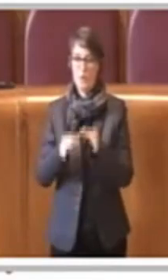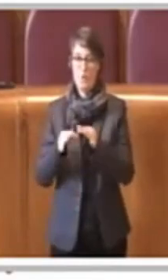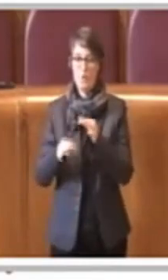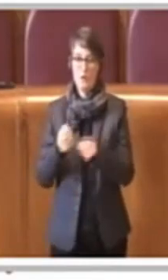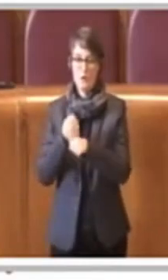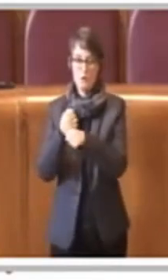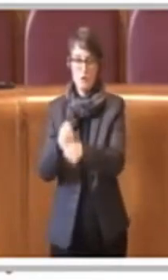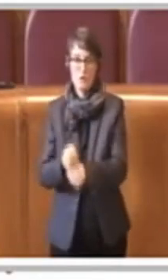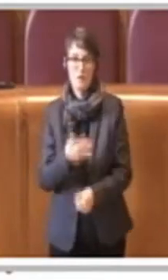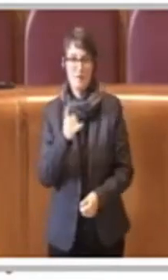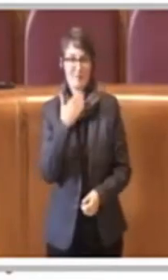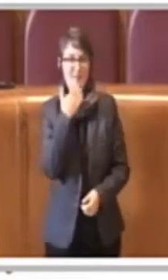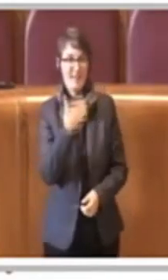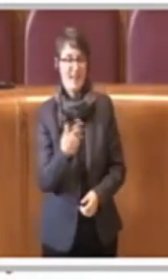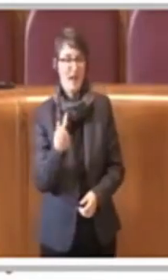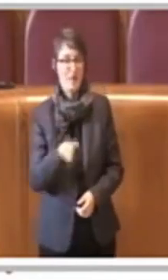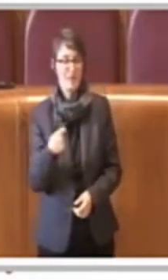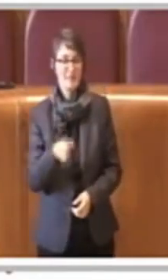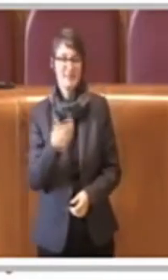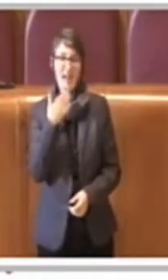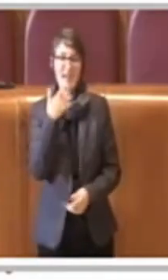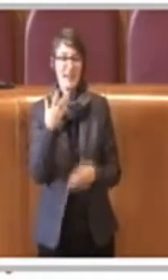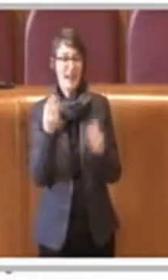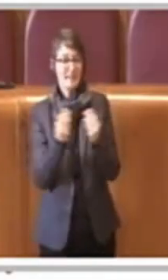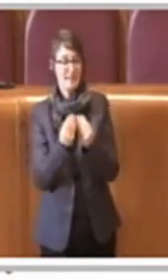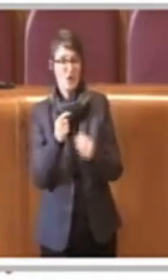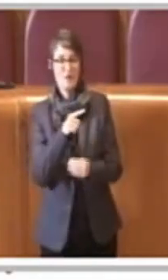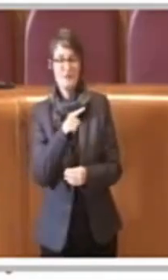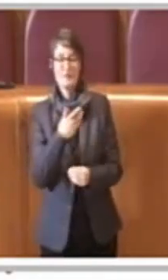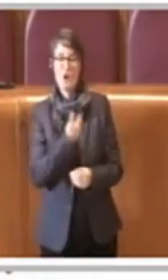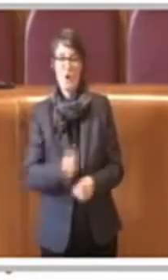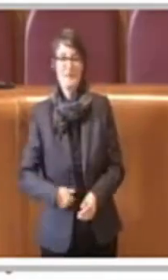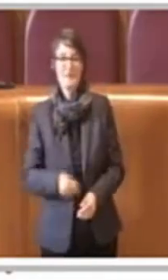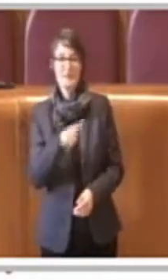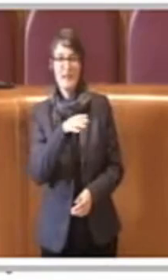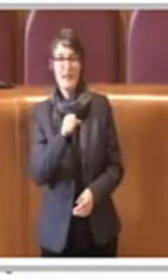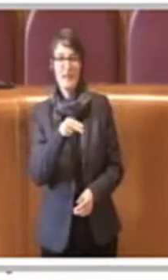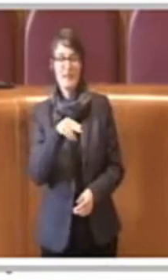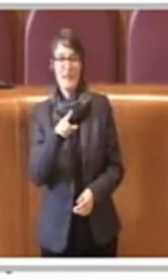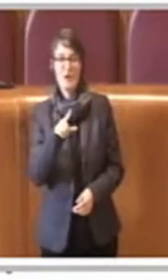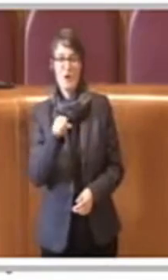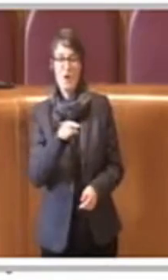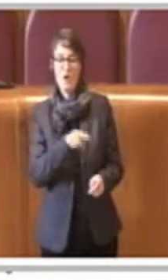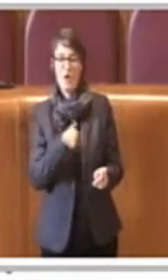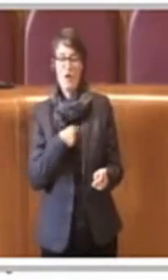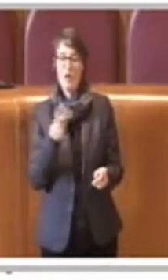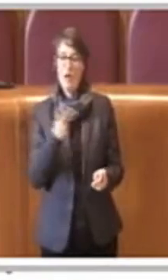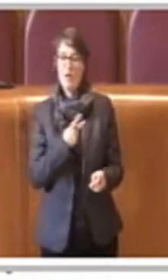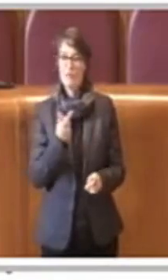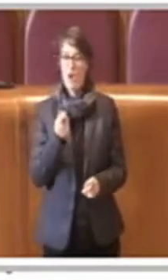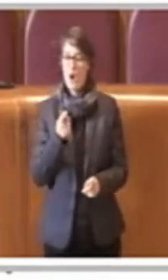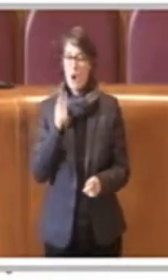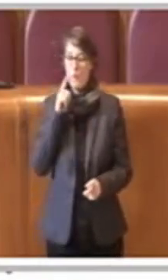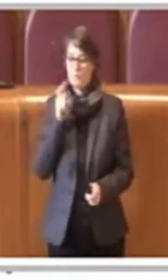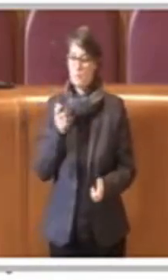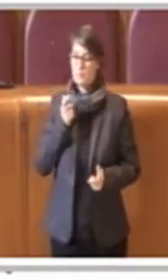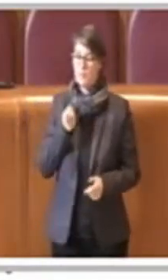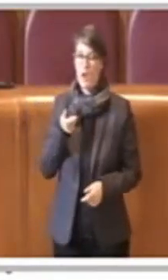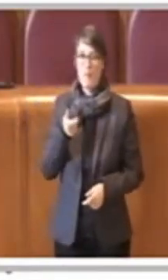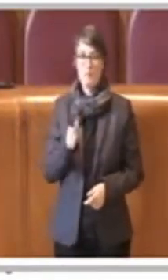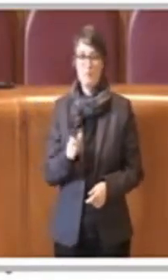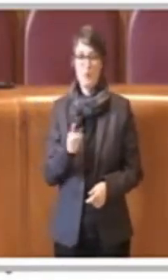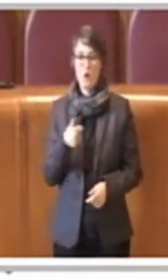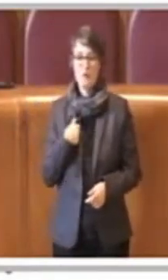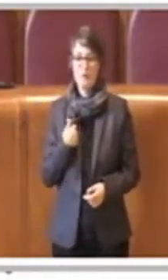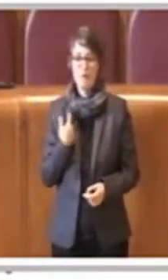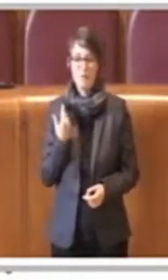Grazie Presidente, grazie consigliere Zannola, mi coglie un po' di sorpresa Presidente perché mi aspettavo ovviamente di